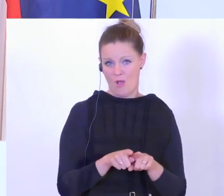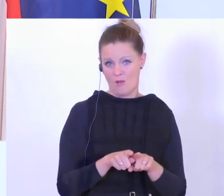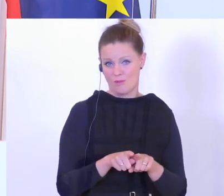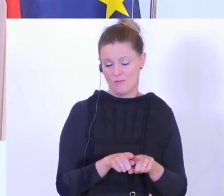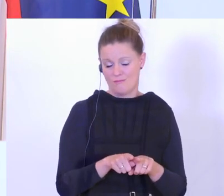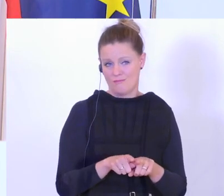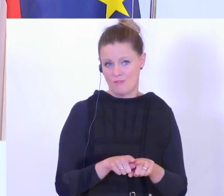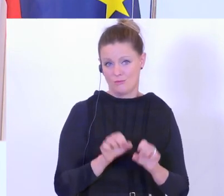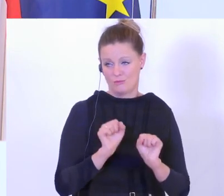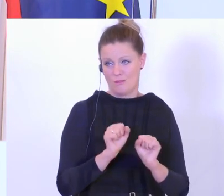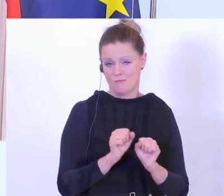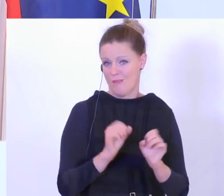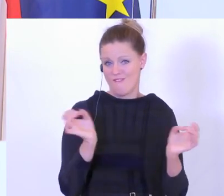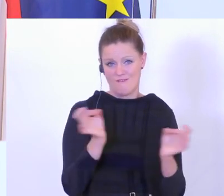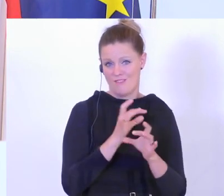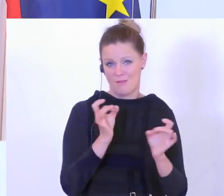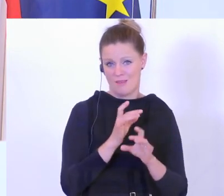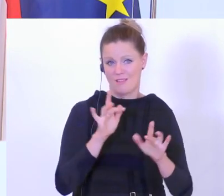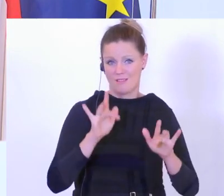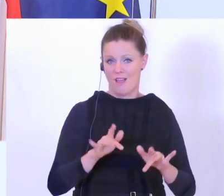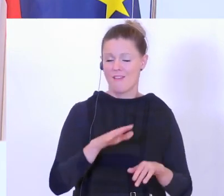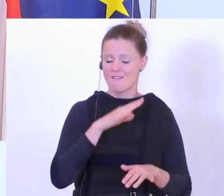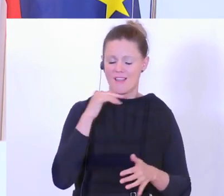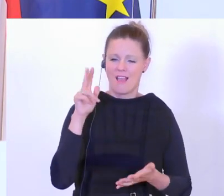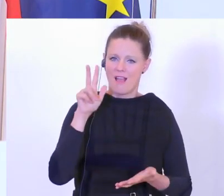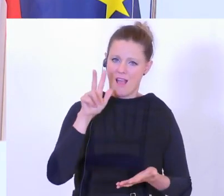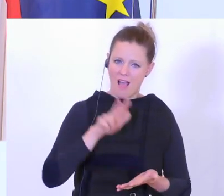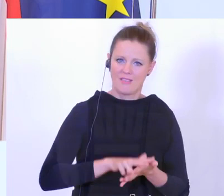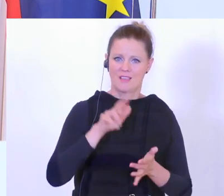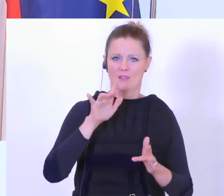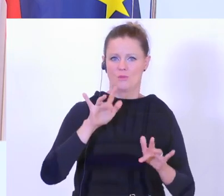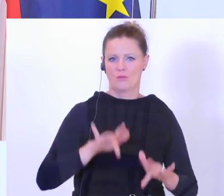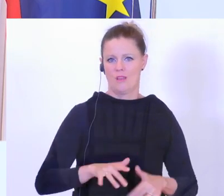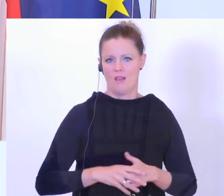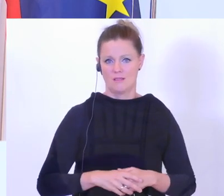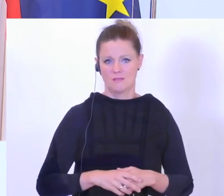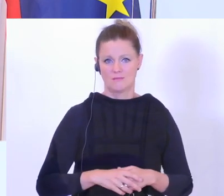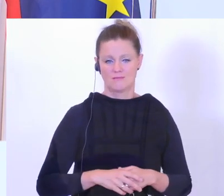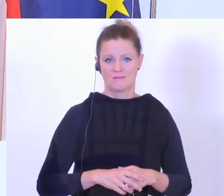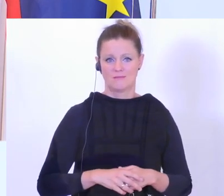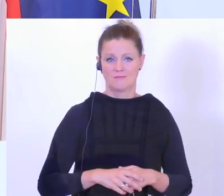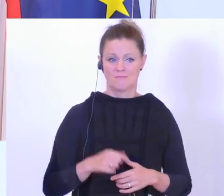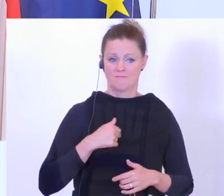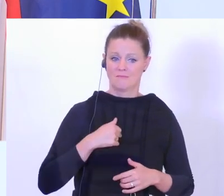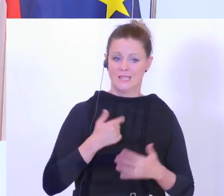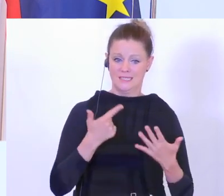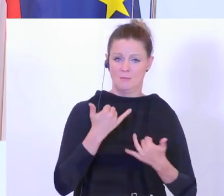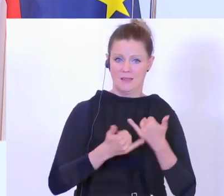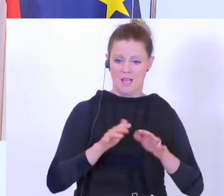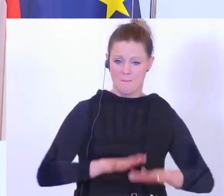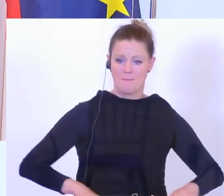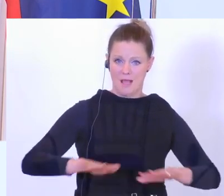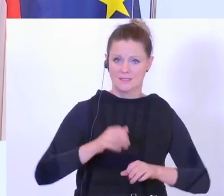das größte Feedback, viel, viel anerkennende Blicke erntet. Auf der Straße als Polizist, ich habe sieben Jahre an der Basis gearbeitet,